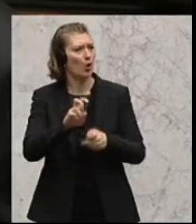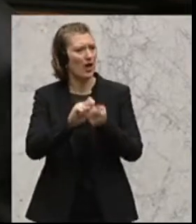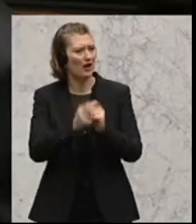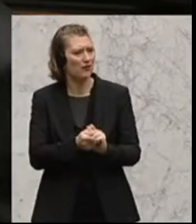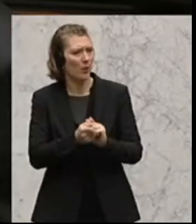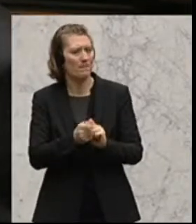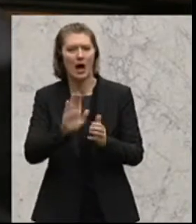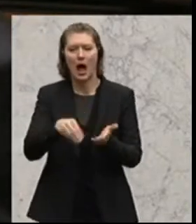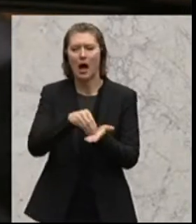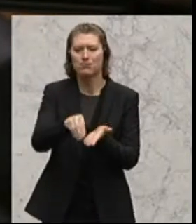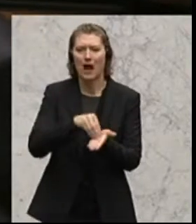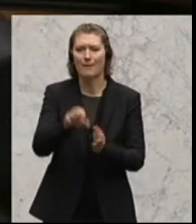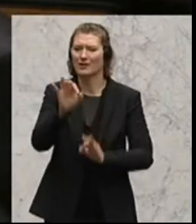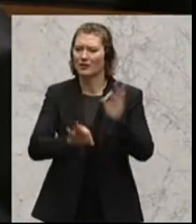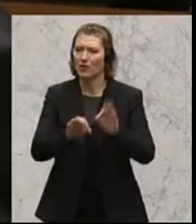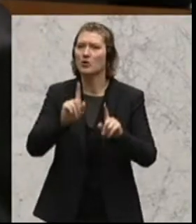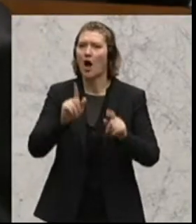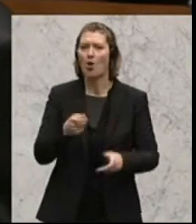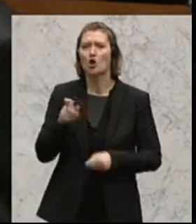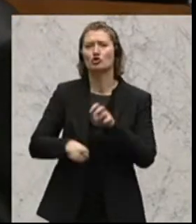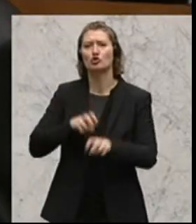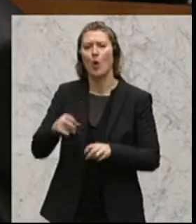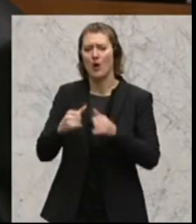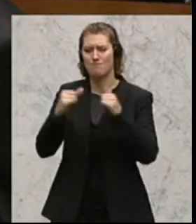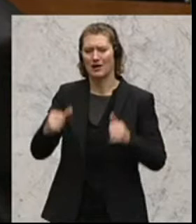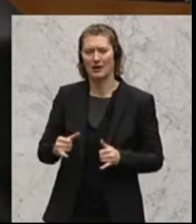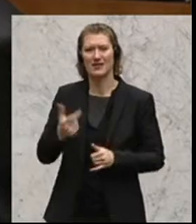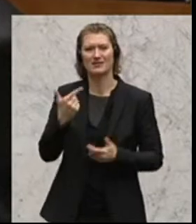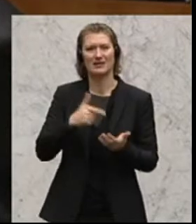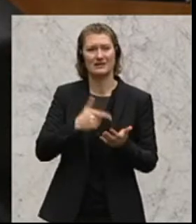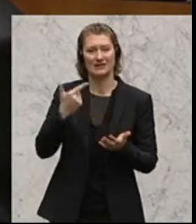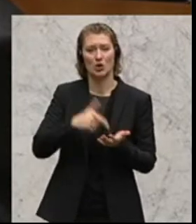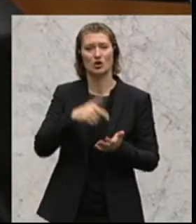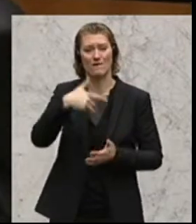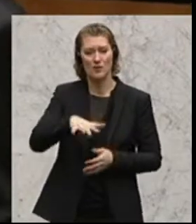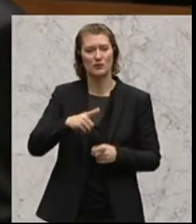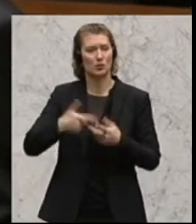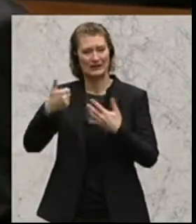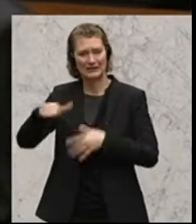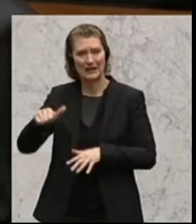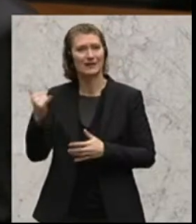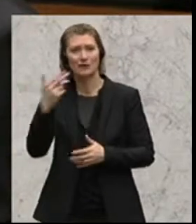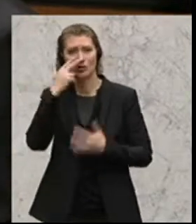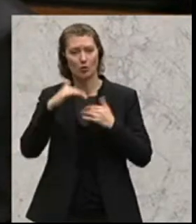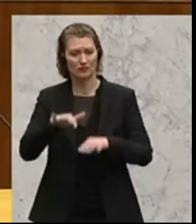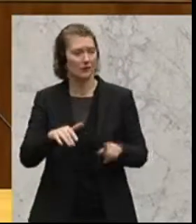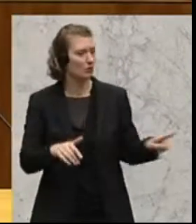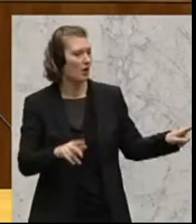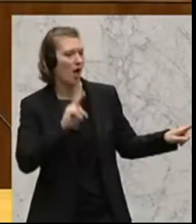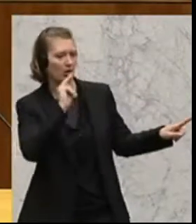Abgabenquote sowie die Einhaltung der Fiskalpaktkriterien 2015 und 2016 haben? Herr Bundesminister.